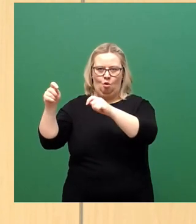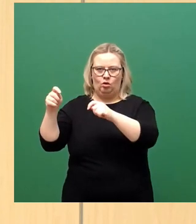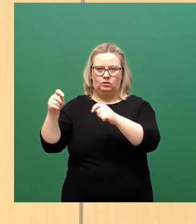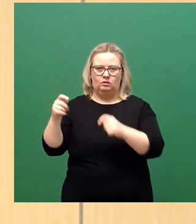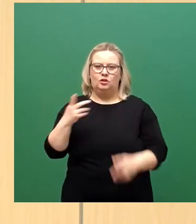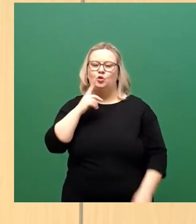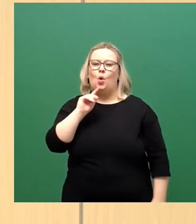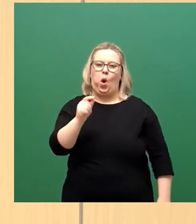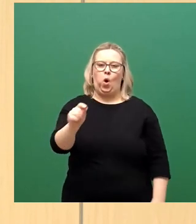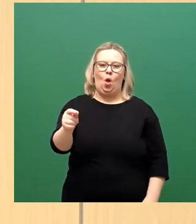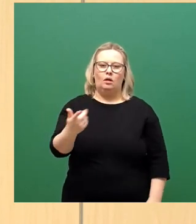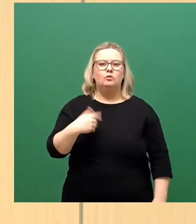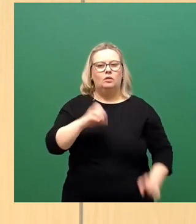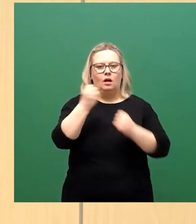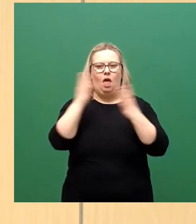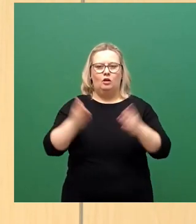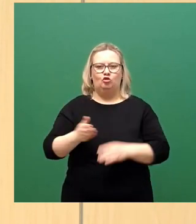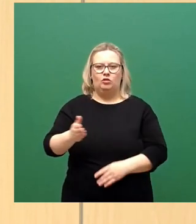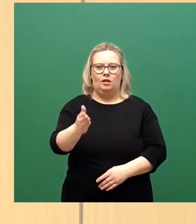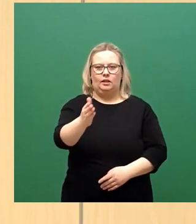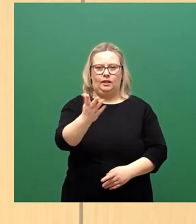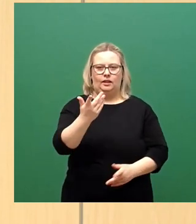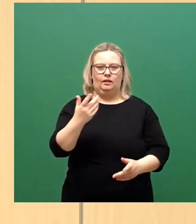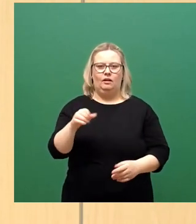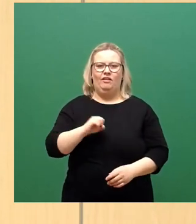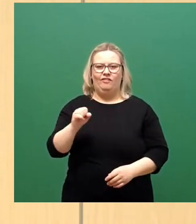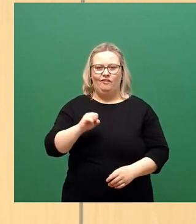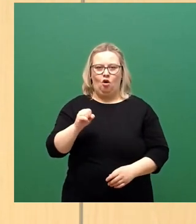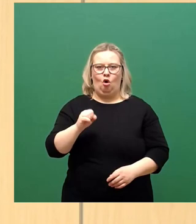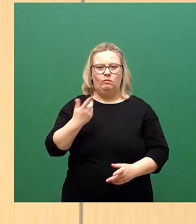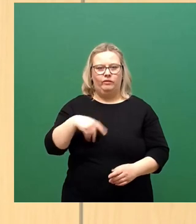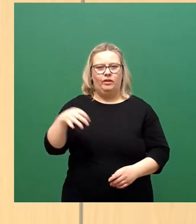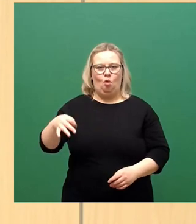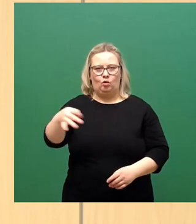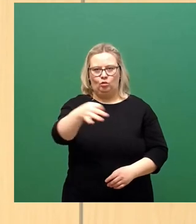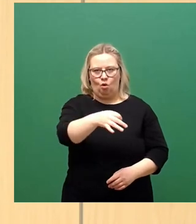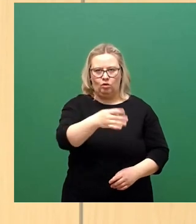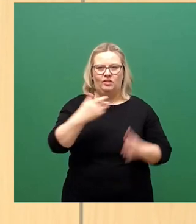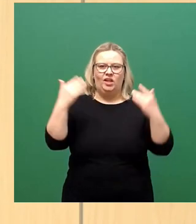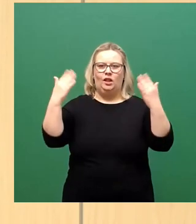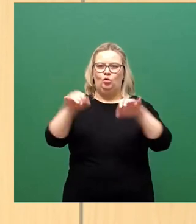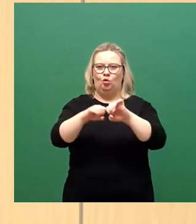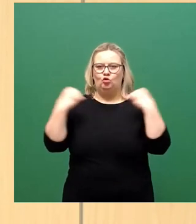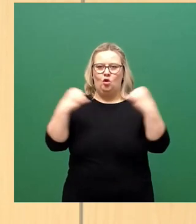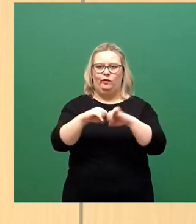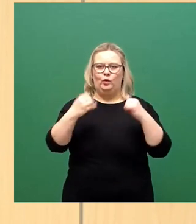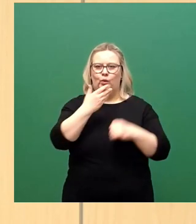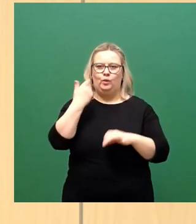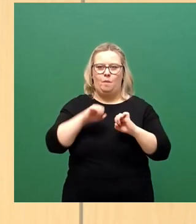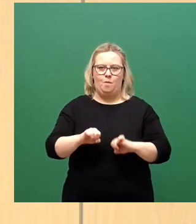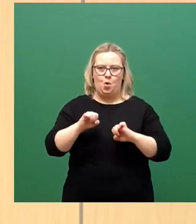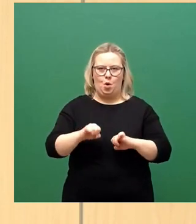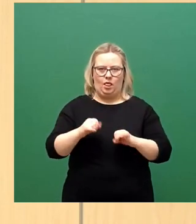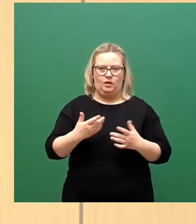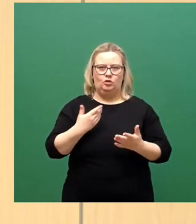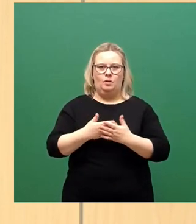folgt einer klaren Strategie, nämlich insbesondere an die Orte zu gehen, wo eine Durchlüftung als solches nicht möglich ist. Das sind Mensen